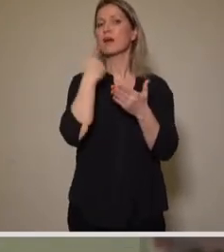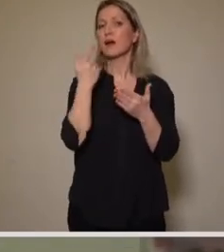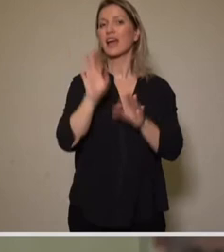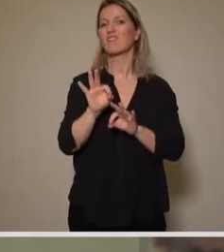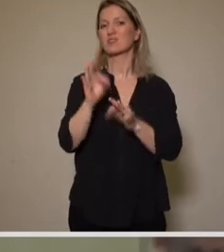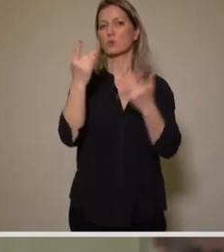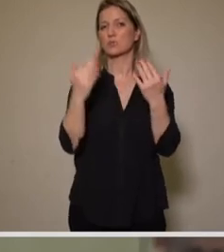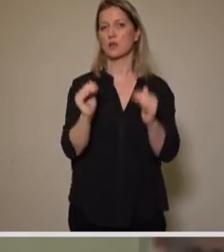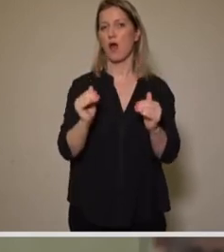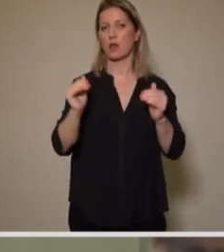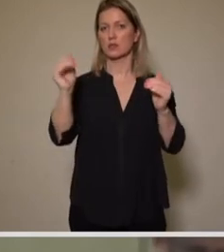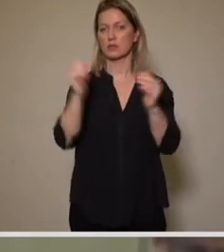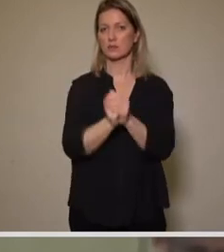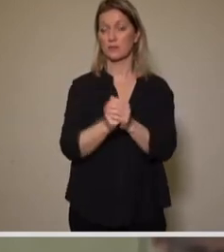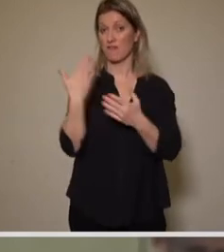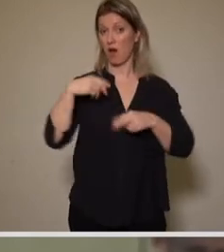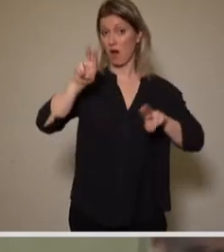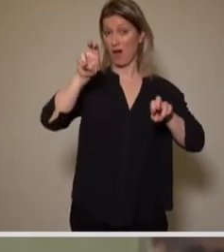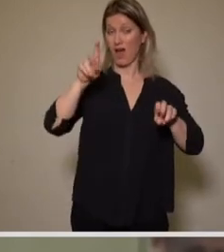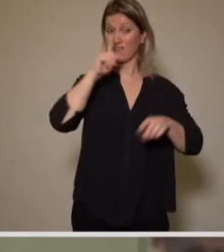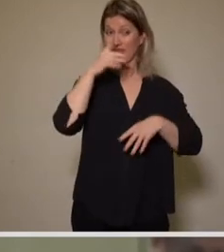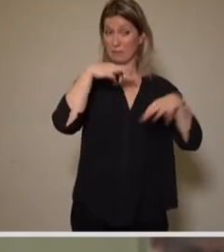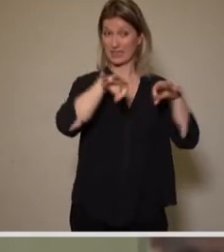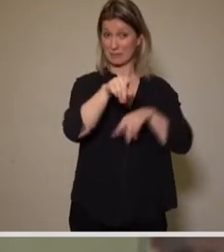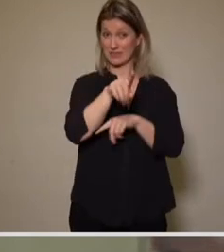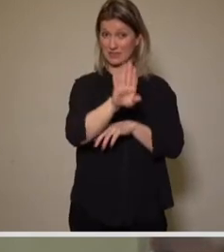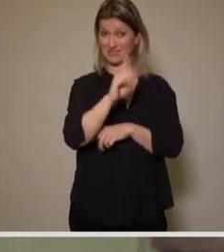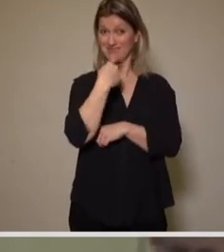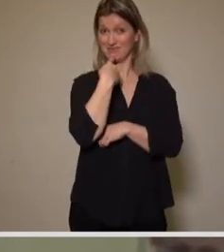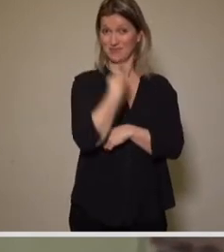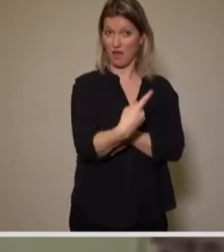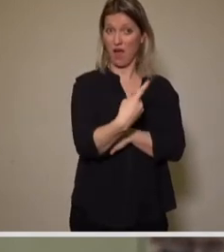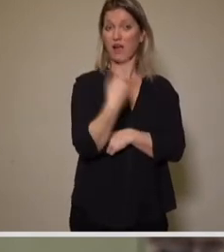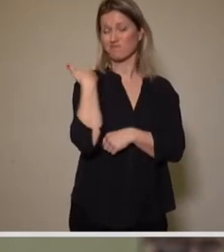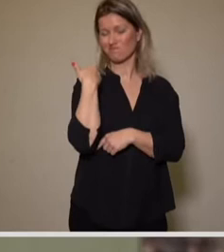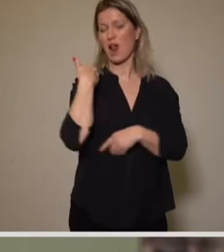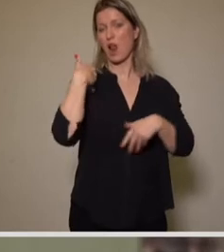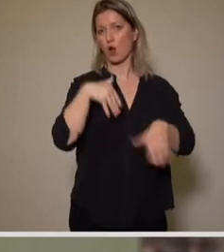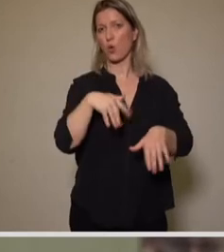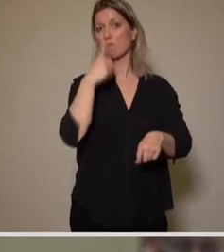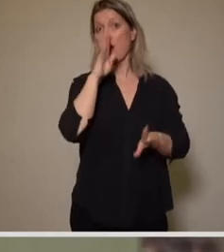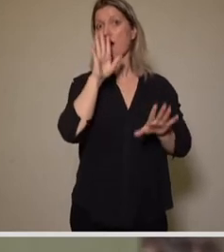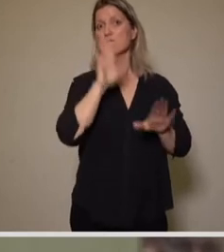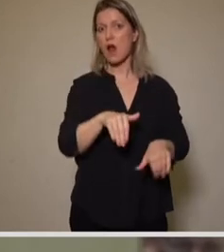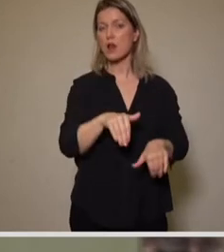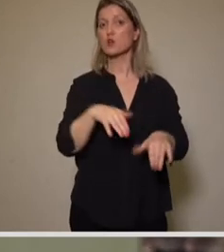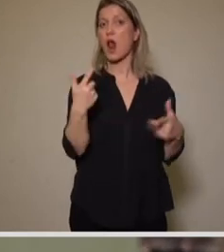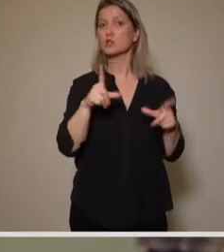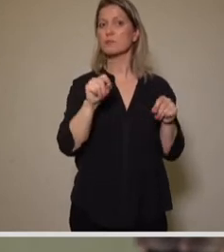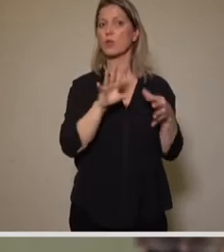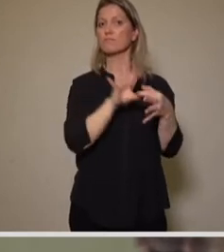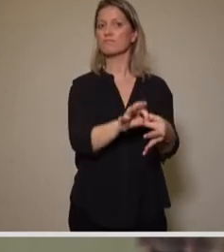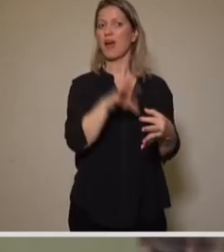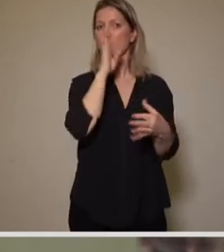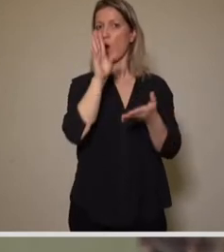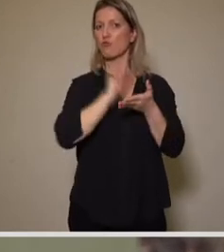Zitat nachliefern. Er sagte, wenn der Ministerpräsident also sagt, die Lockerungen waren falsch, waren es im Wesentlichen die Lockerungen im Bereich Schulen